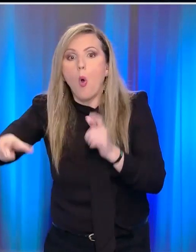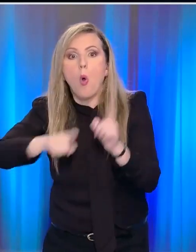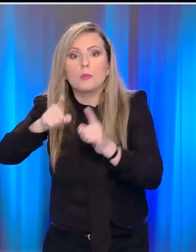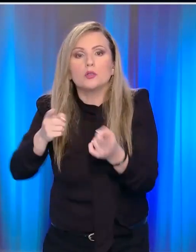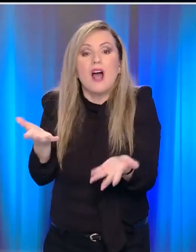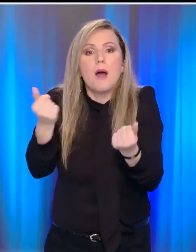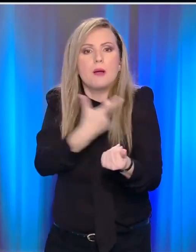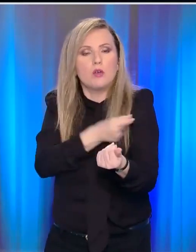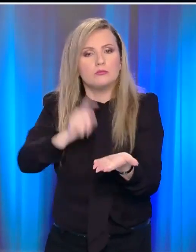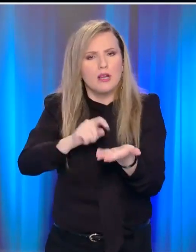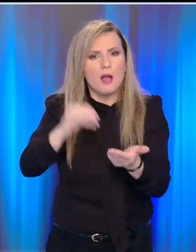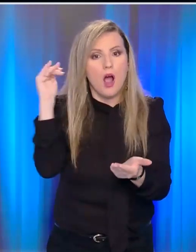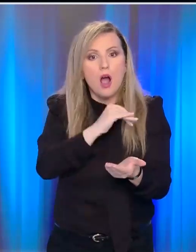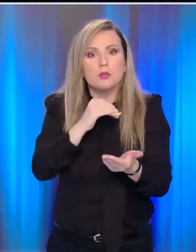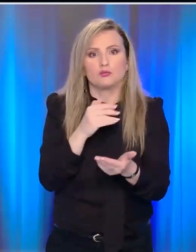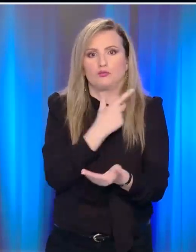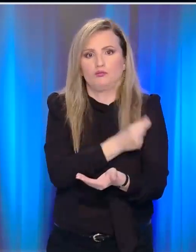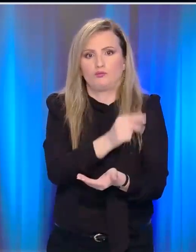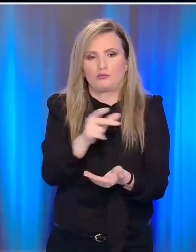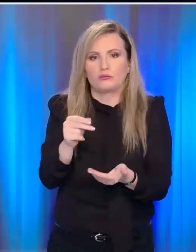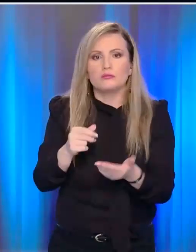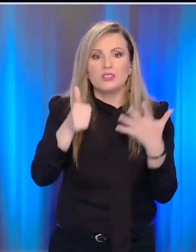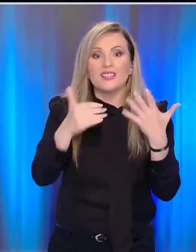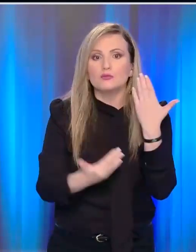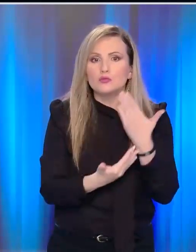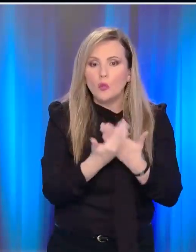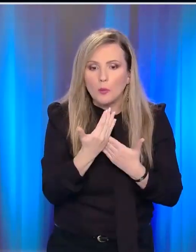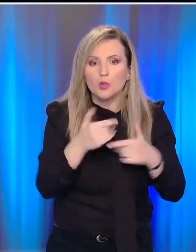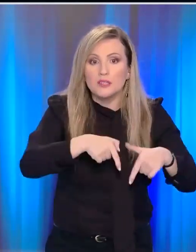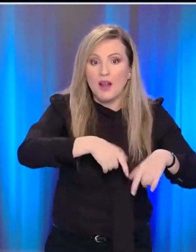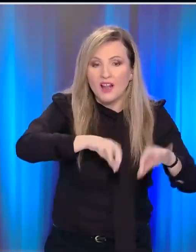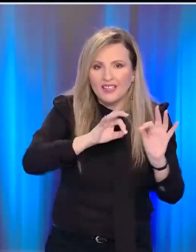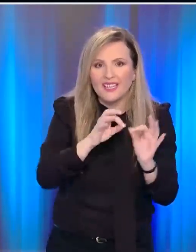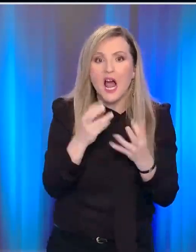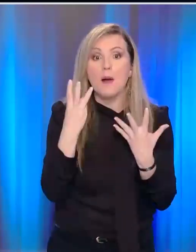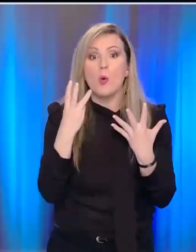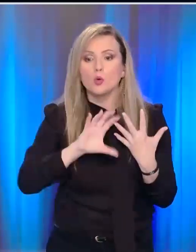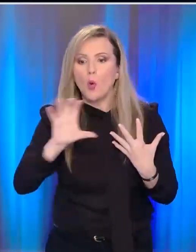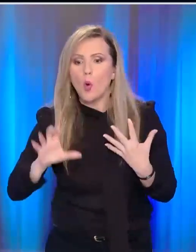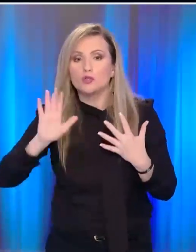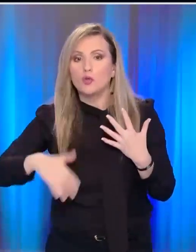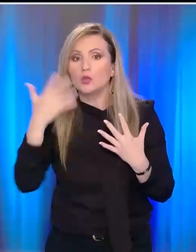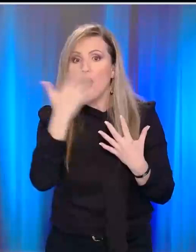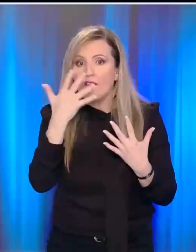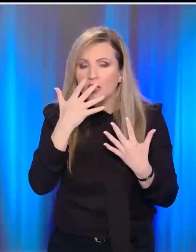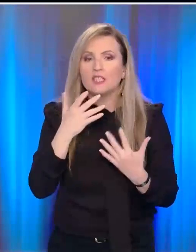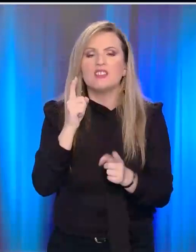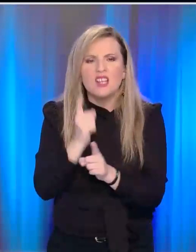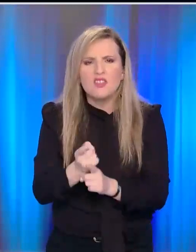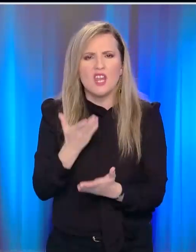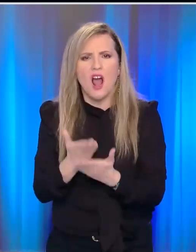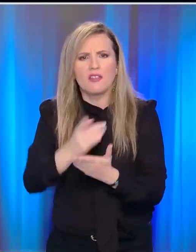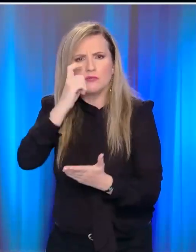άνθρωποι που δεν έχουν εμβολιαστεί. Από τις 6 το πρωί τα ταξίδια στην Ελλάδα από 8 χώρες της Νότιας Αφρικής χρειάζονται ειδική άδεια, ενώ οι